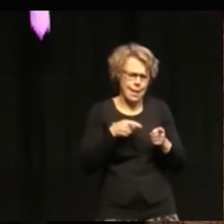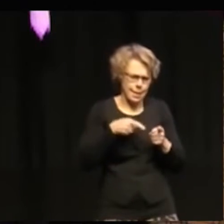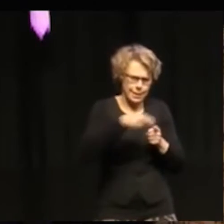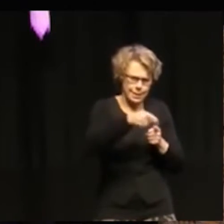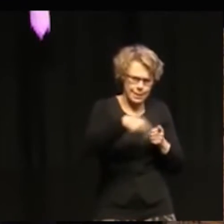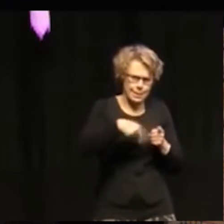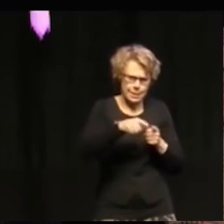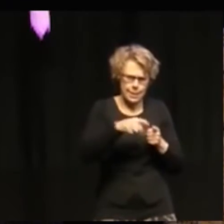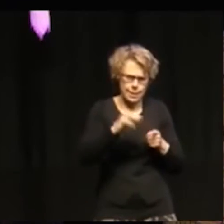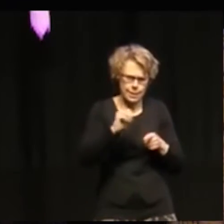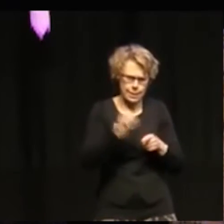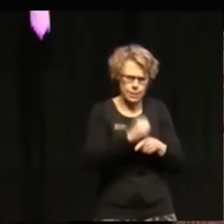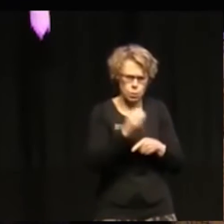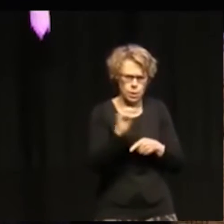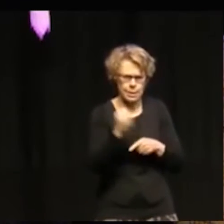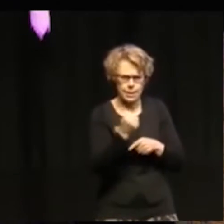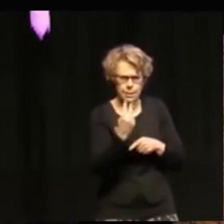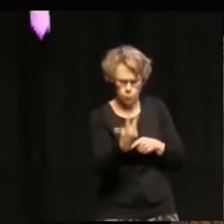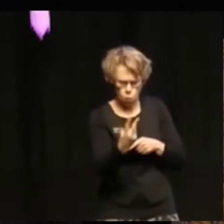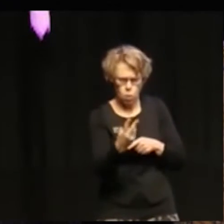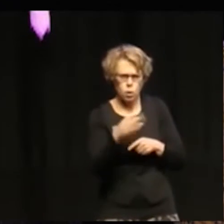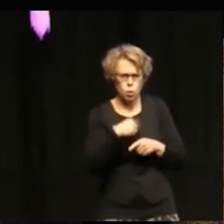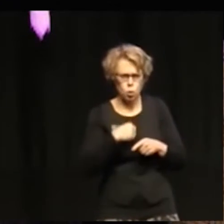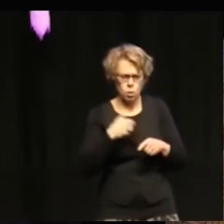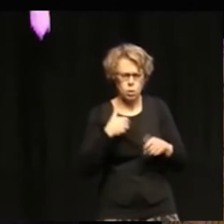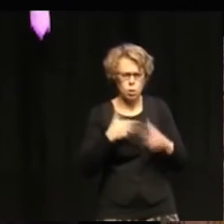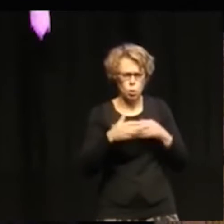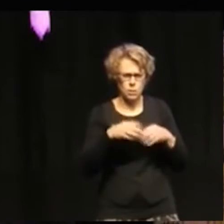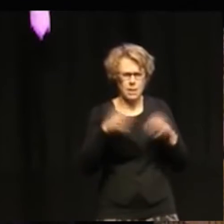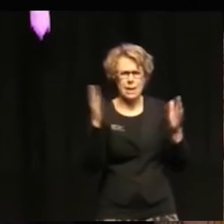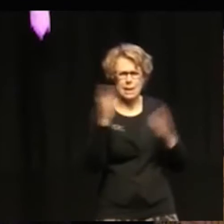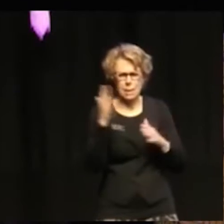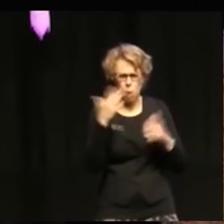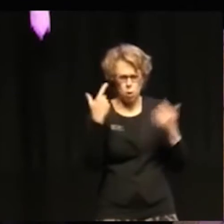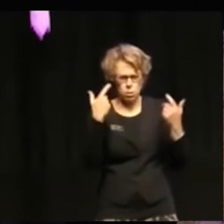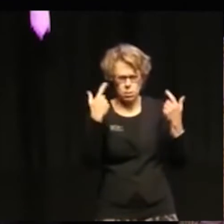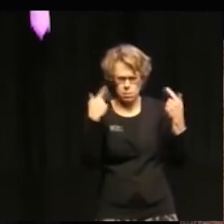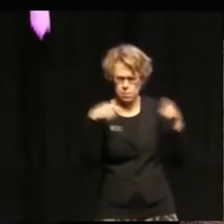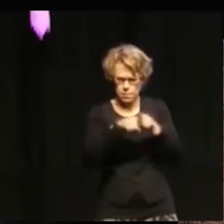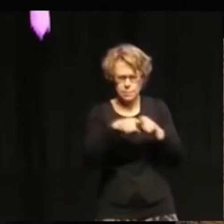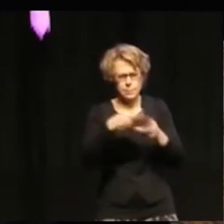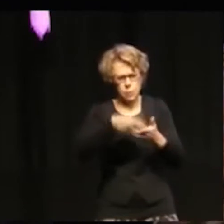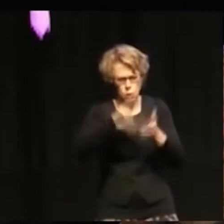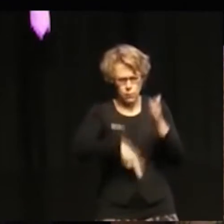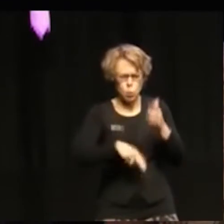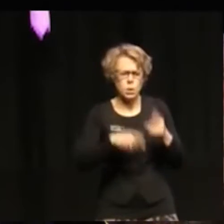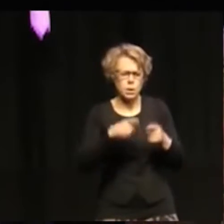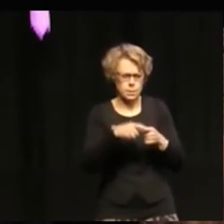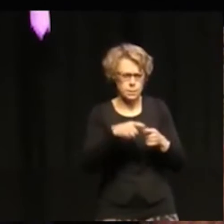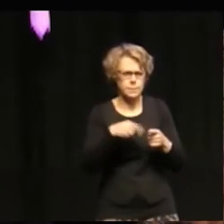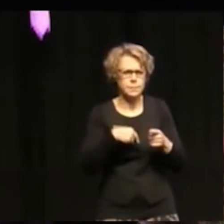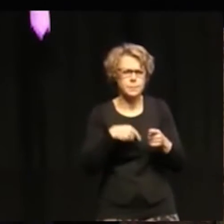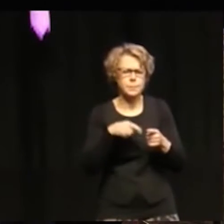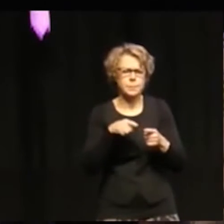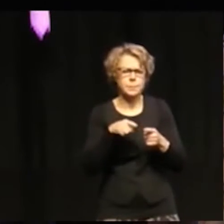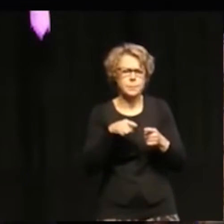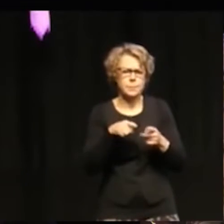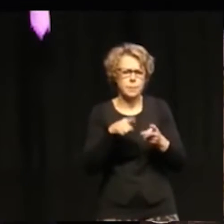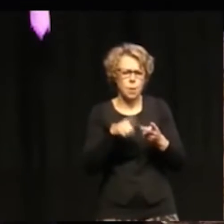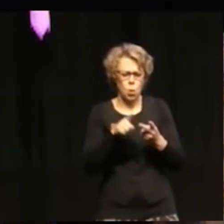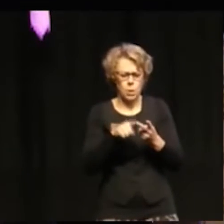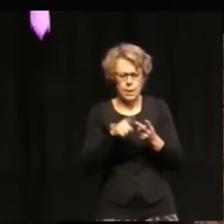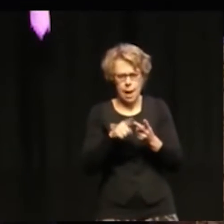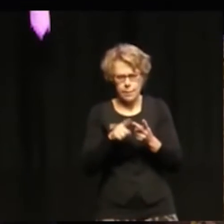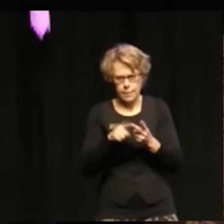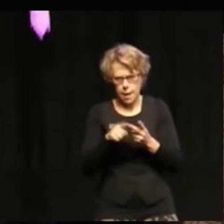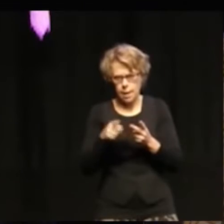Klimakonventionen, Biodiversitetskonventionen och konventionen mot örkendannelse. På den andra side havde vi